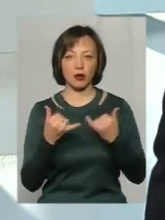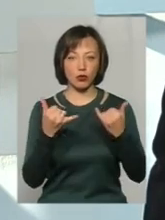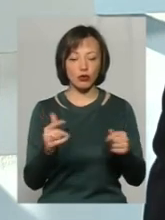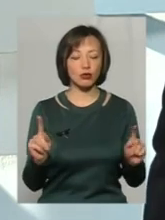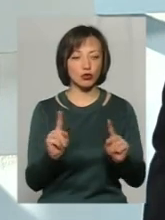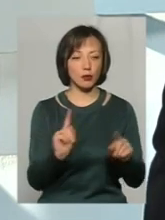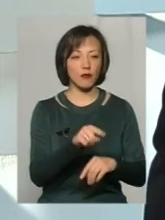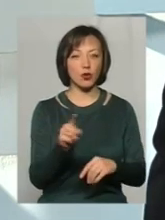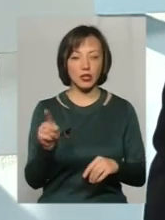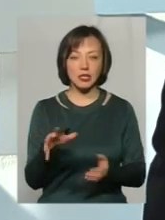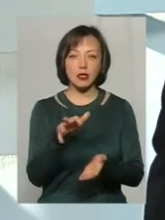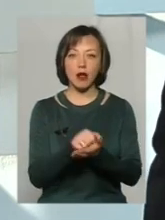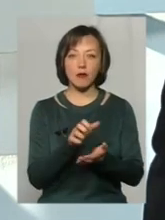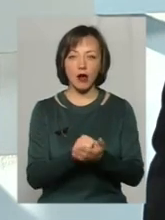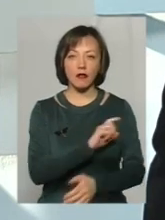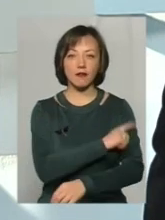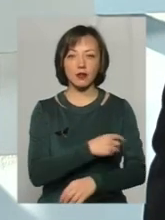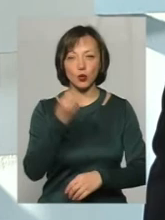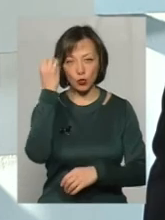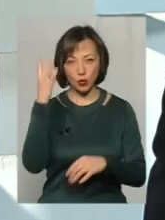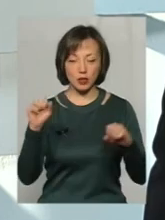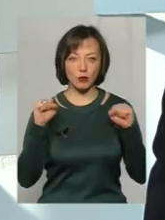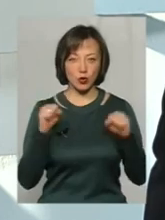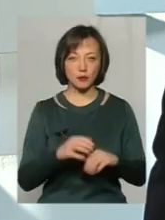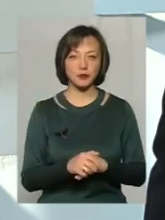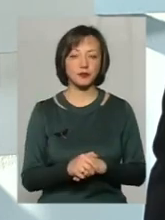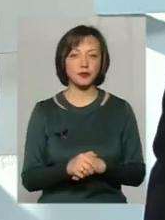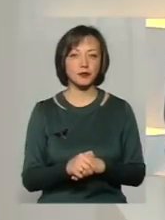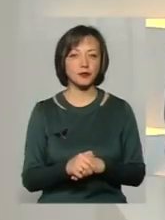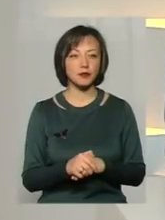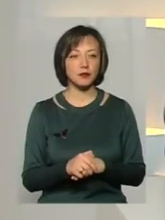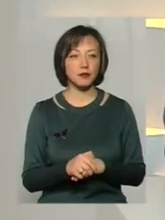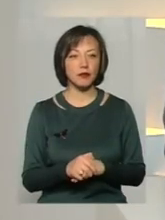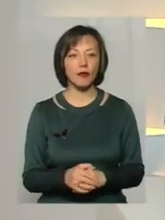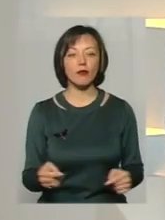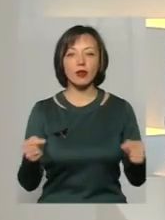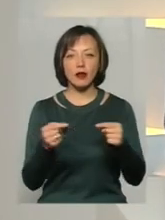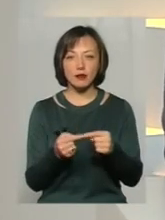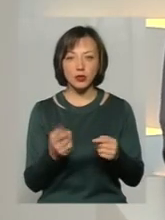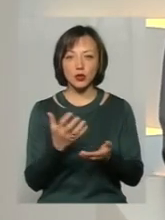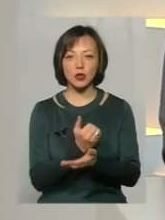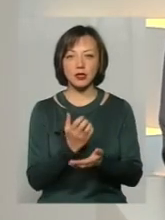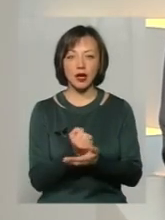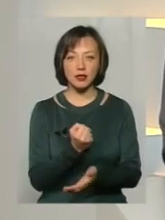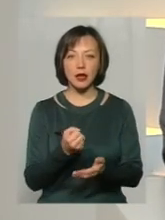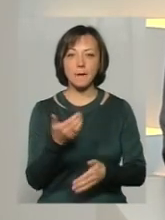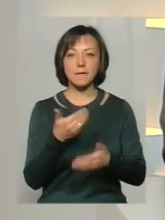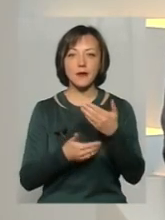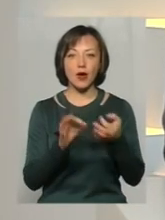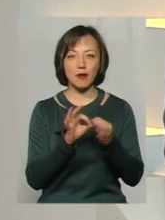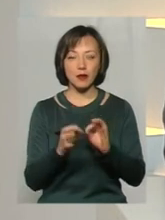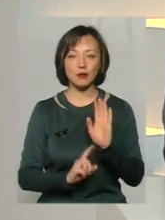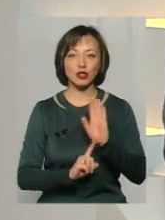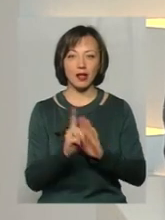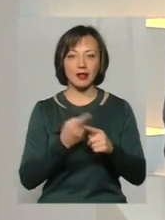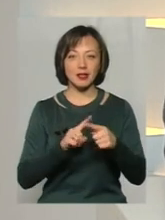займалися фізкультурою і спортом. Саме з досягнень паралімпійців ми, в принципі, починали цей ефір, так?